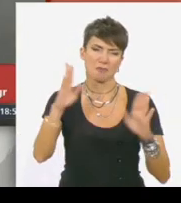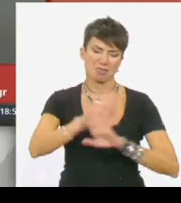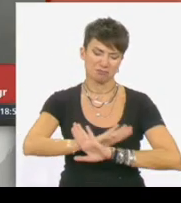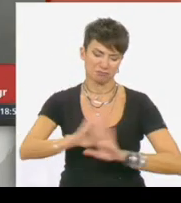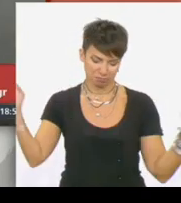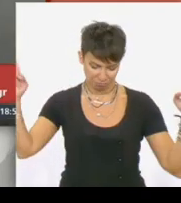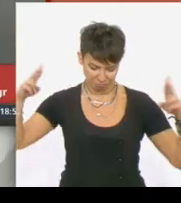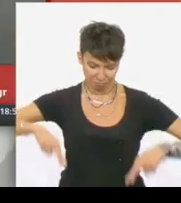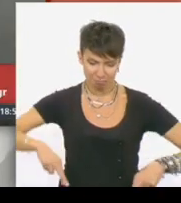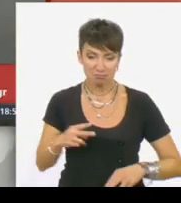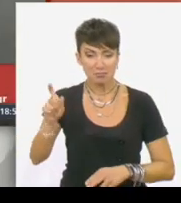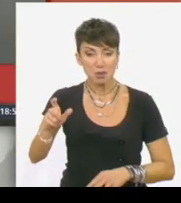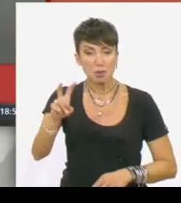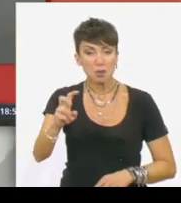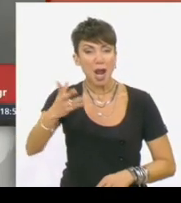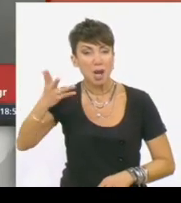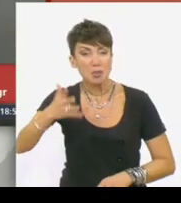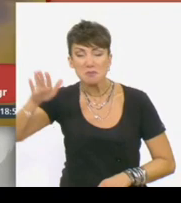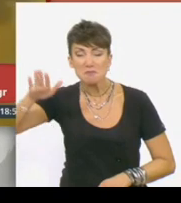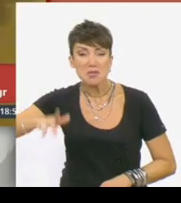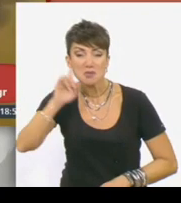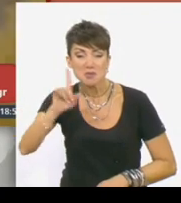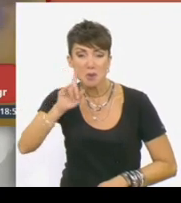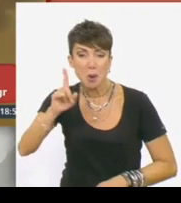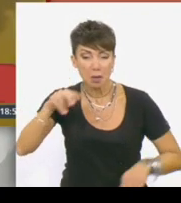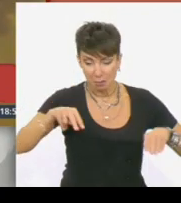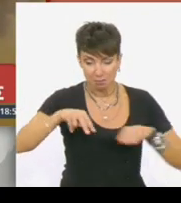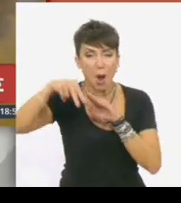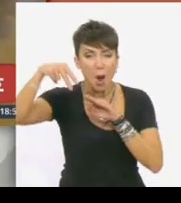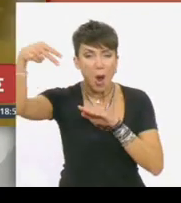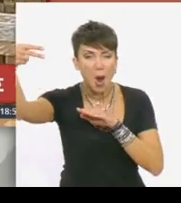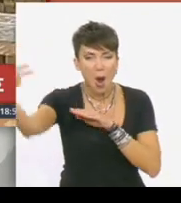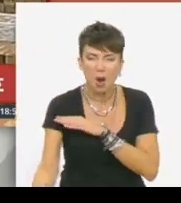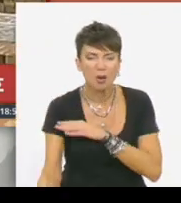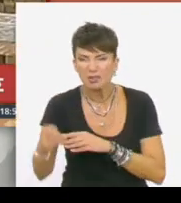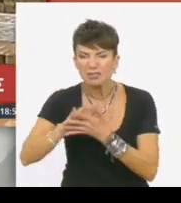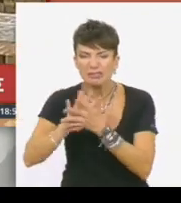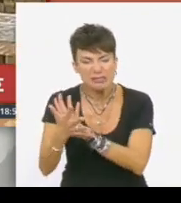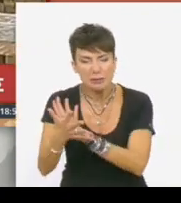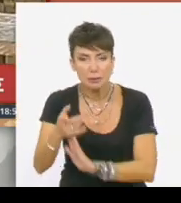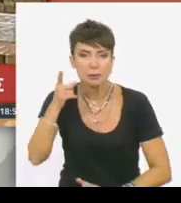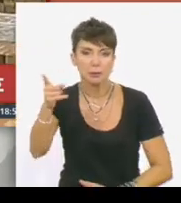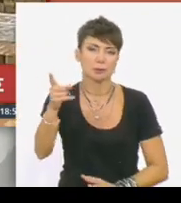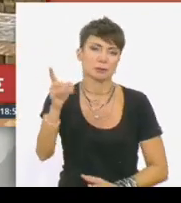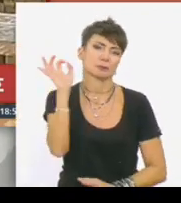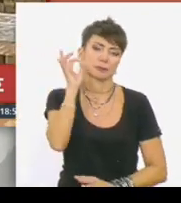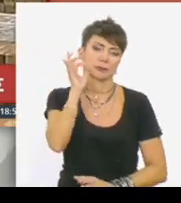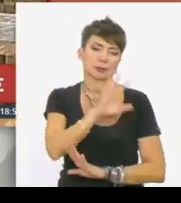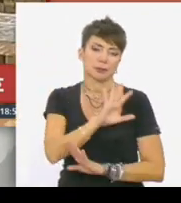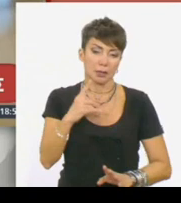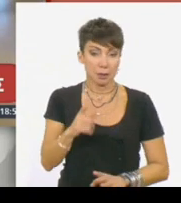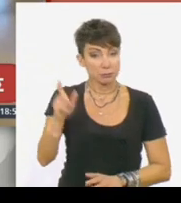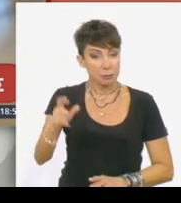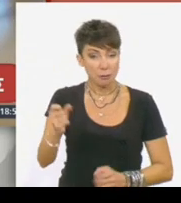Εμμανουέλα, την 21χρονων φοιτήτρια που παρέσυρε και εγκατέλειψε στο κέντρο της Θεσσαλονίκης ο 26χρονος οδηγός. Η